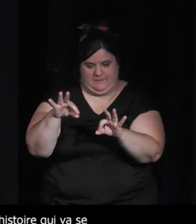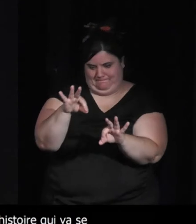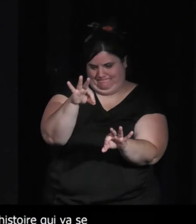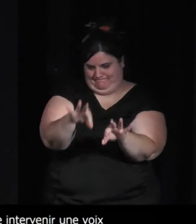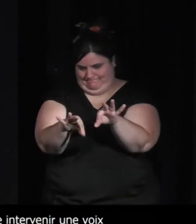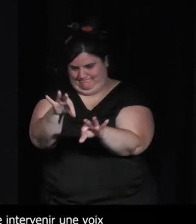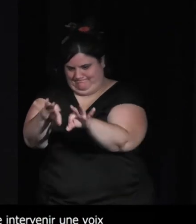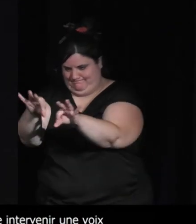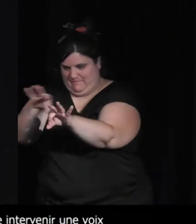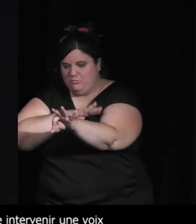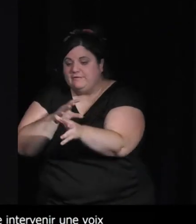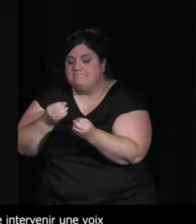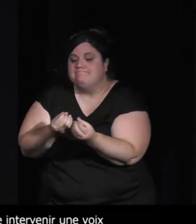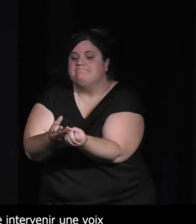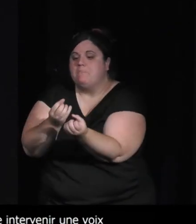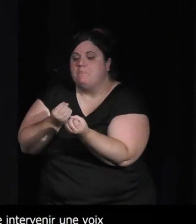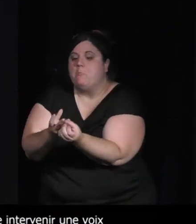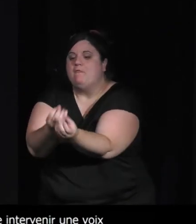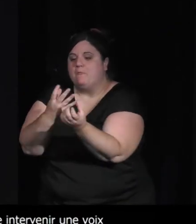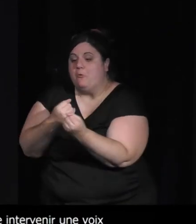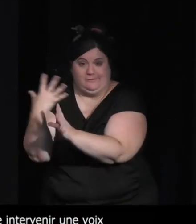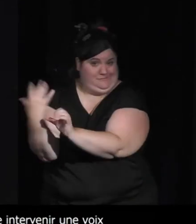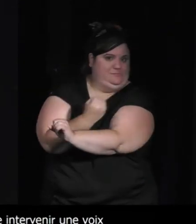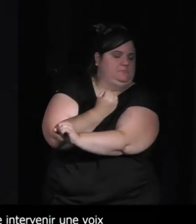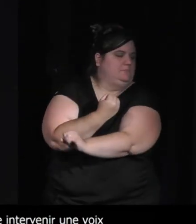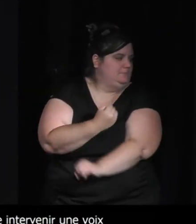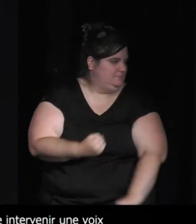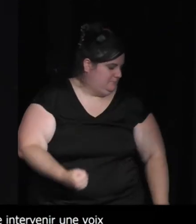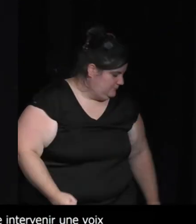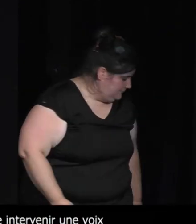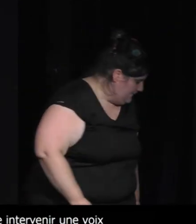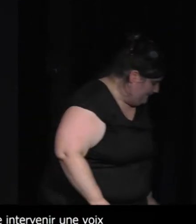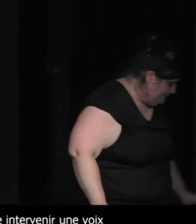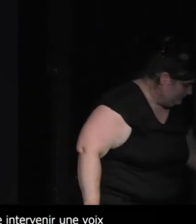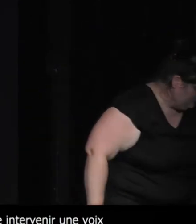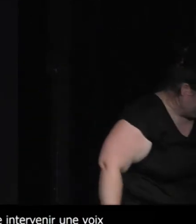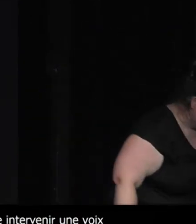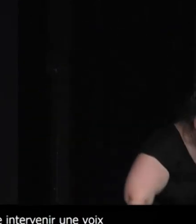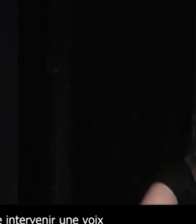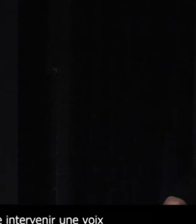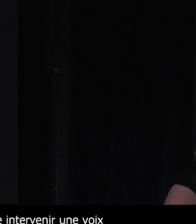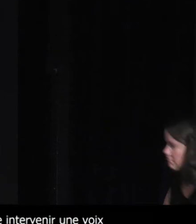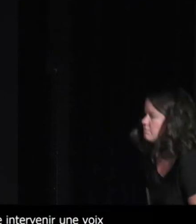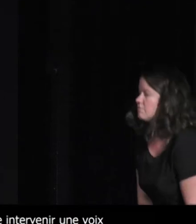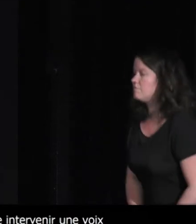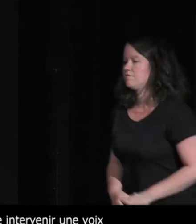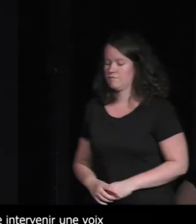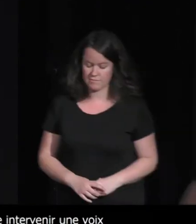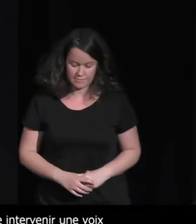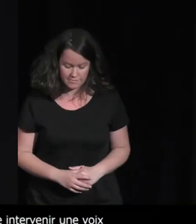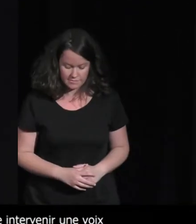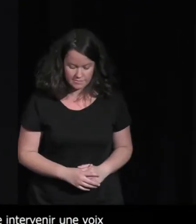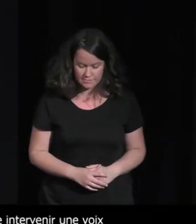pour arriver à ses fins donc même donc ça ça c'est venu quand principalement quand